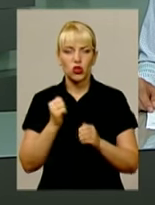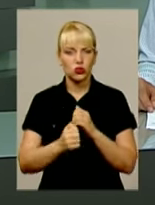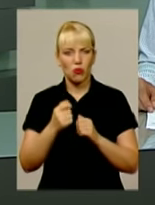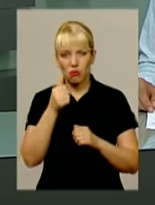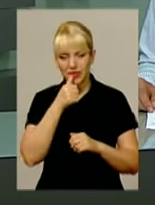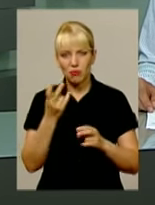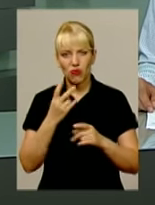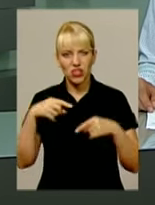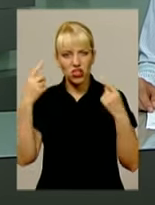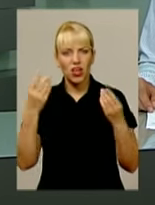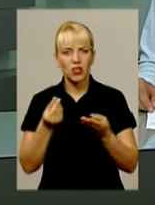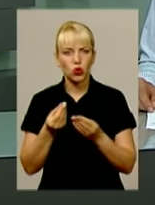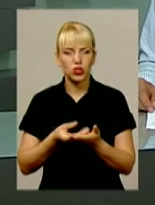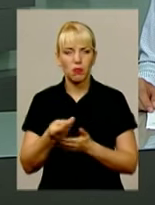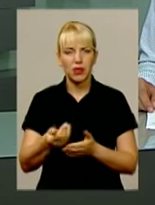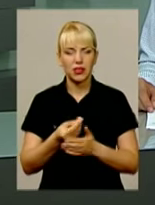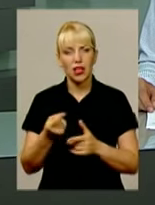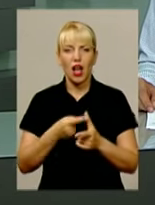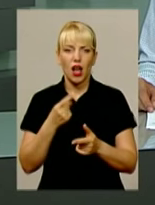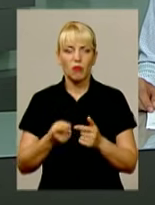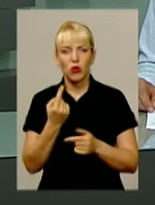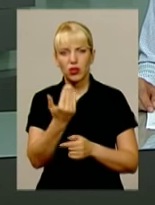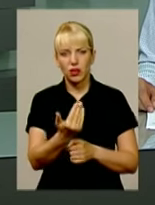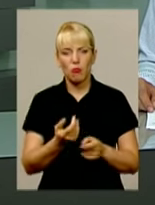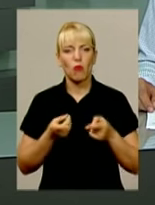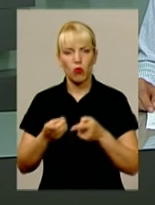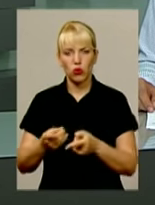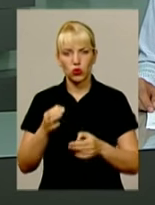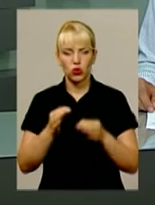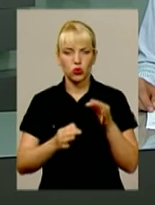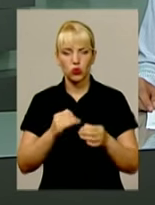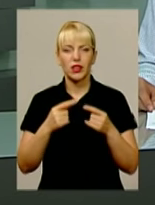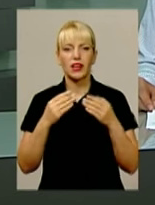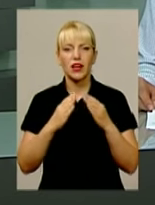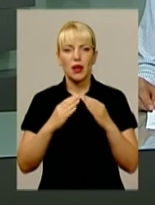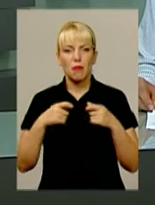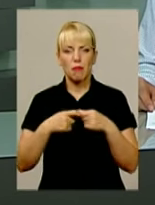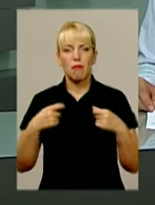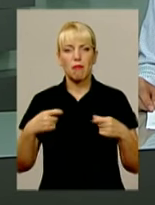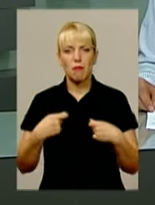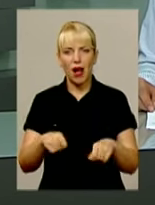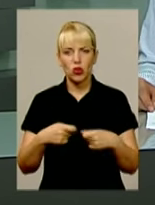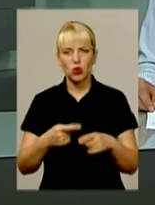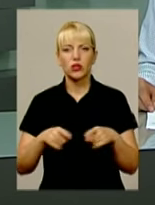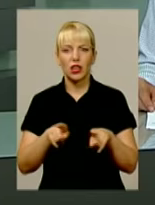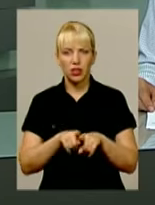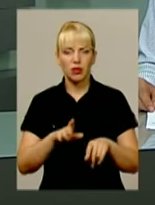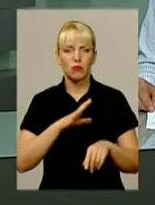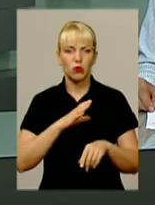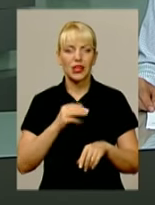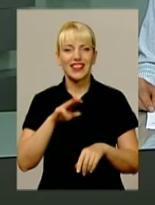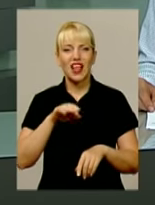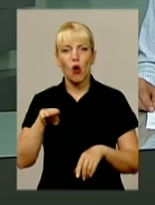гроші. Інакше їм загрожує суд та реалізація майна на аукціоні. Одна з таких справ нещодавно розглядалася в Теофіполі. На бік